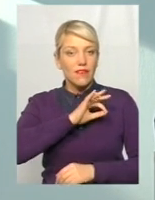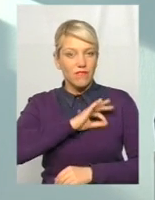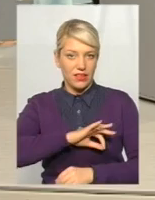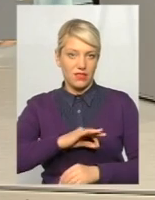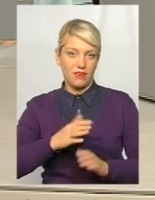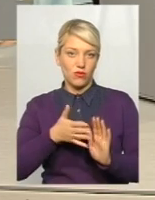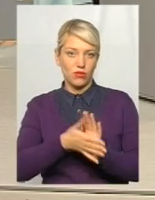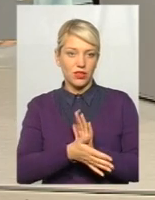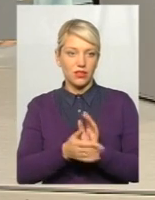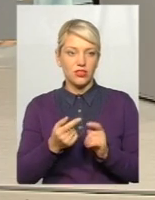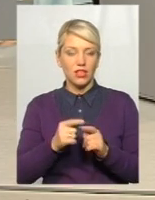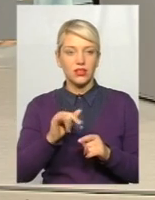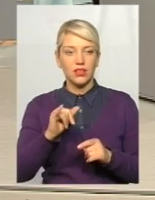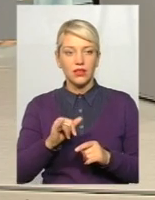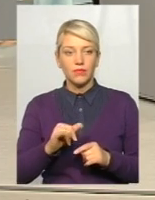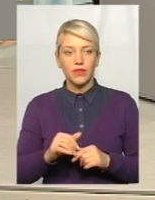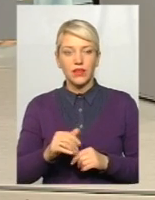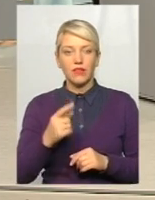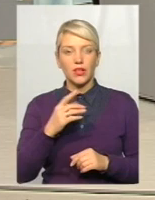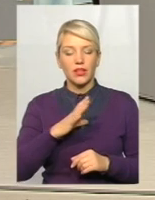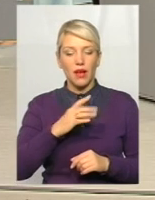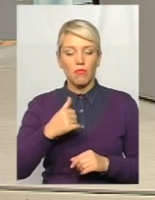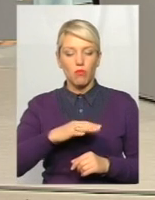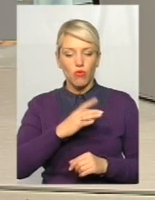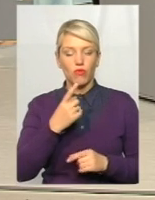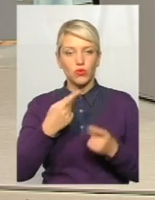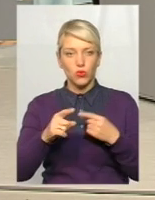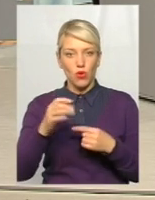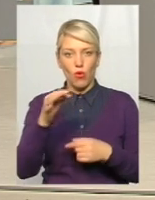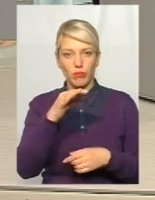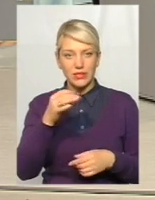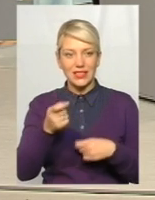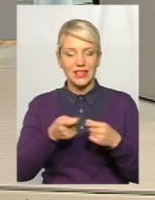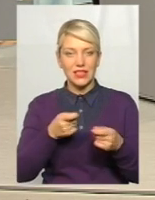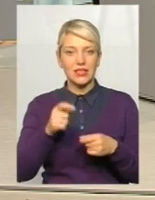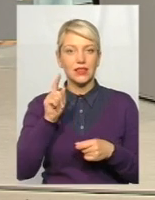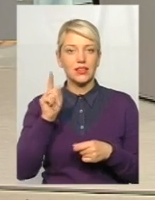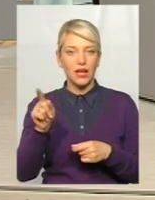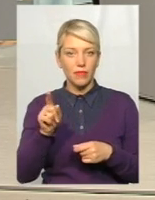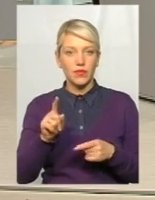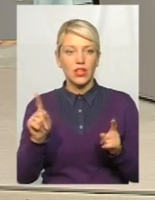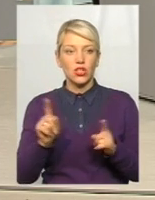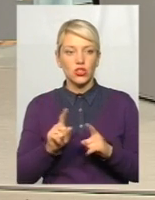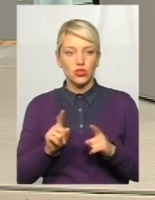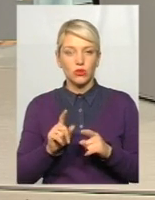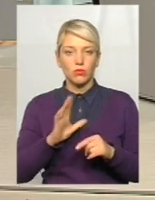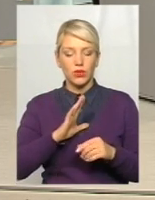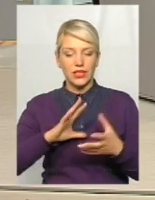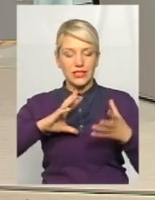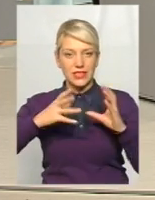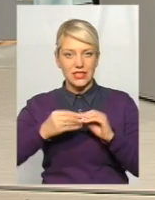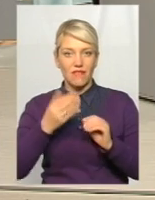були випадки, наприклад, я в одній обласної адміністрації презентував систему, і там просто для того, щоб зводити звітність